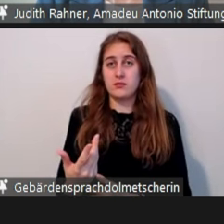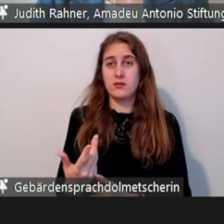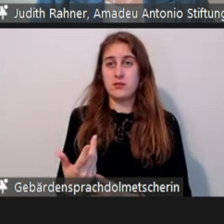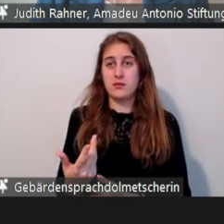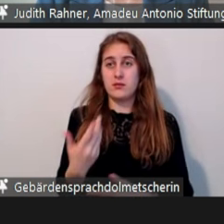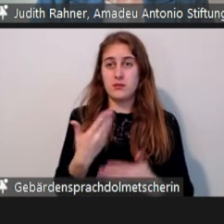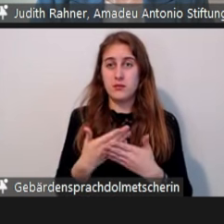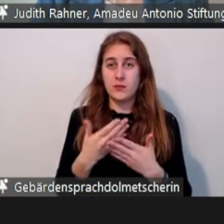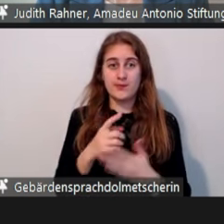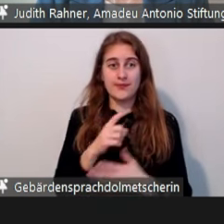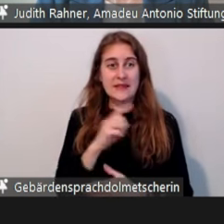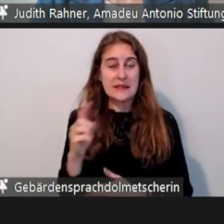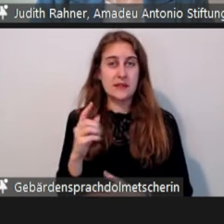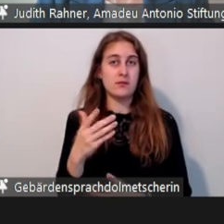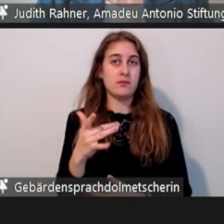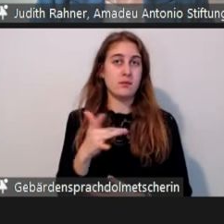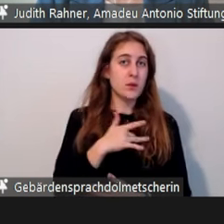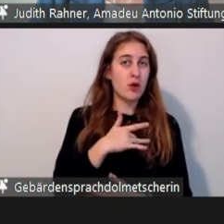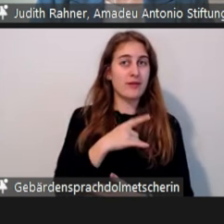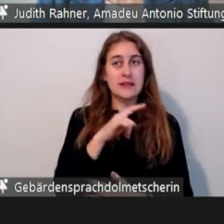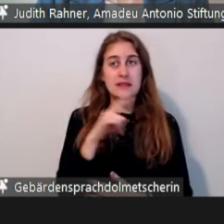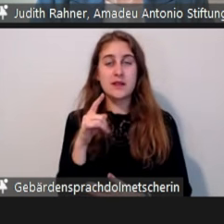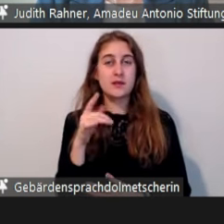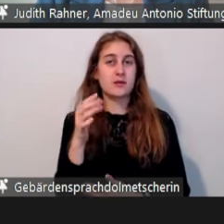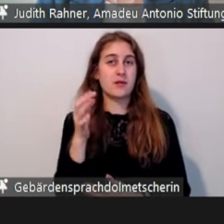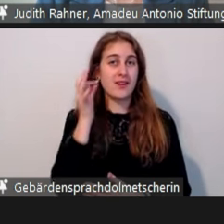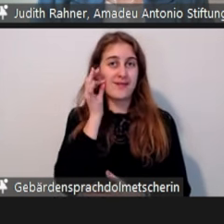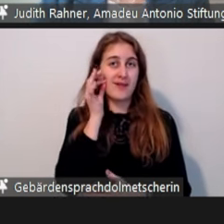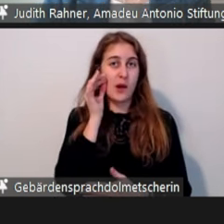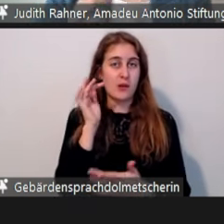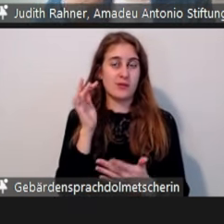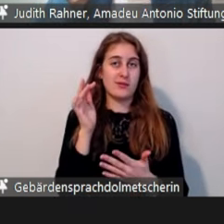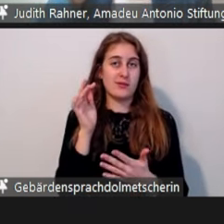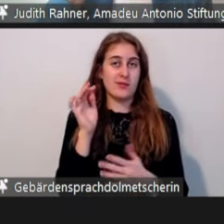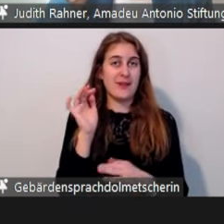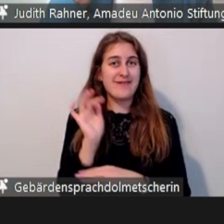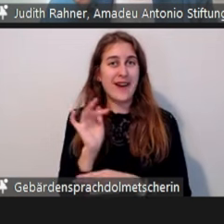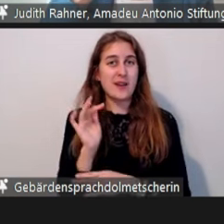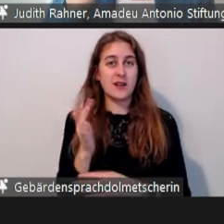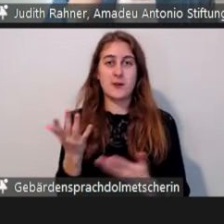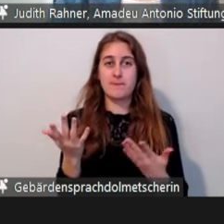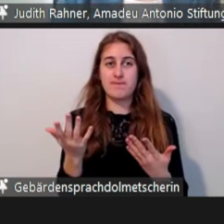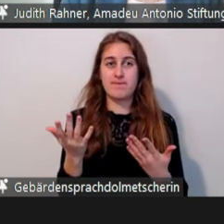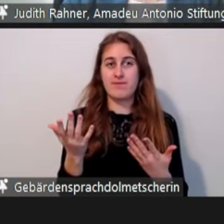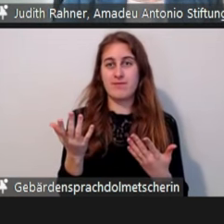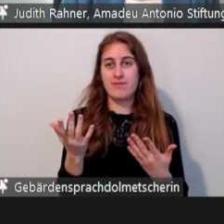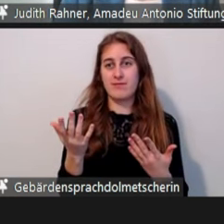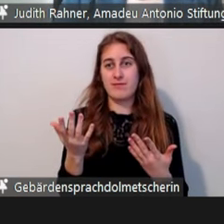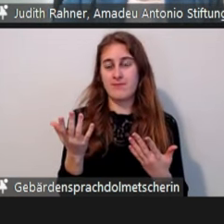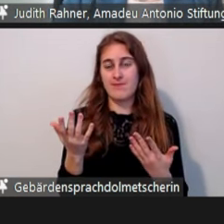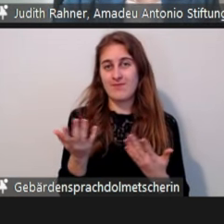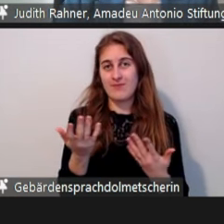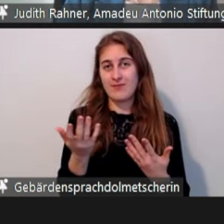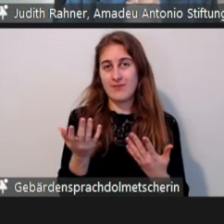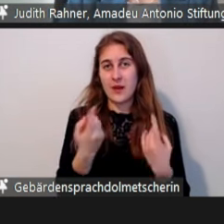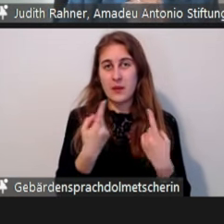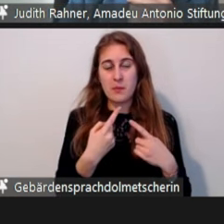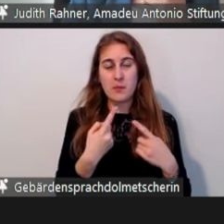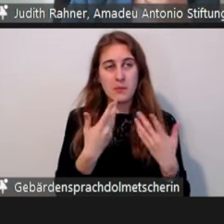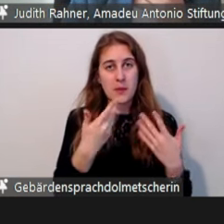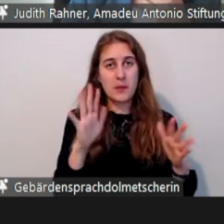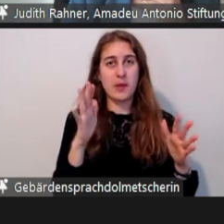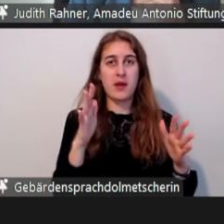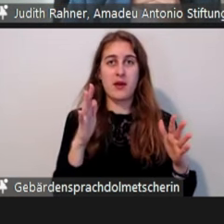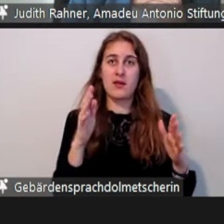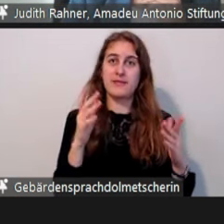Frauenfeindlichkeit, nicht um Geschlechtergerechtigkeit geht, sondern um eine, genau, Instrumentalisierung der